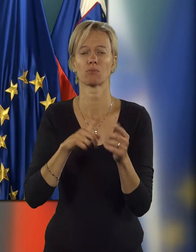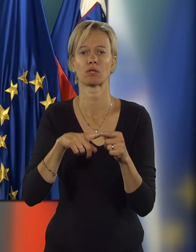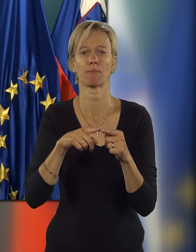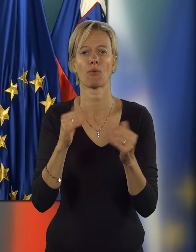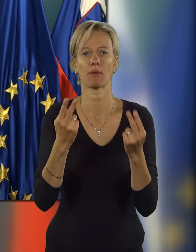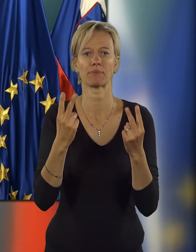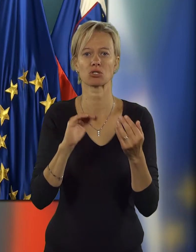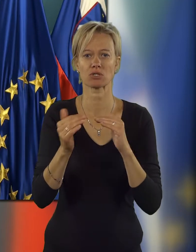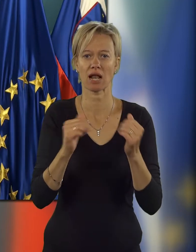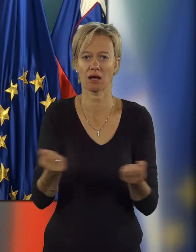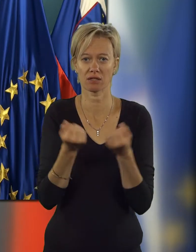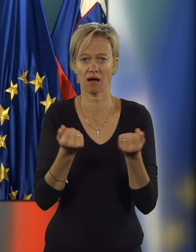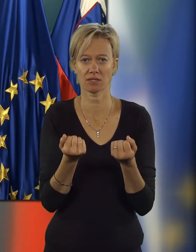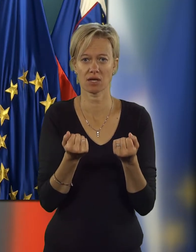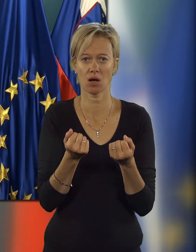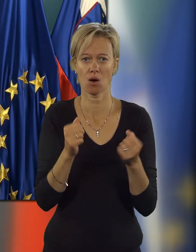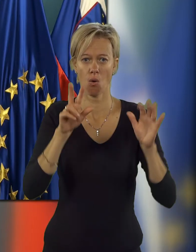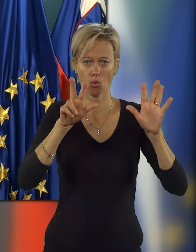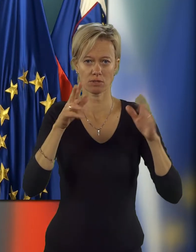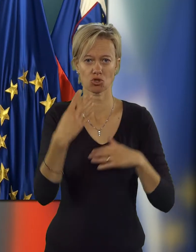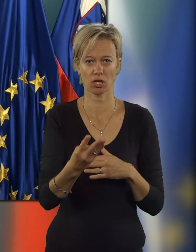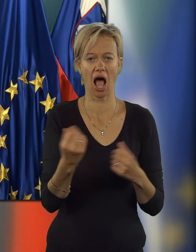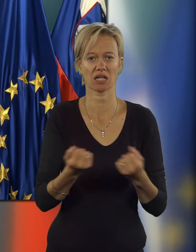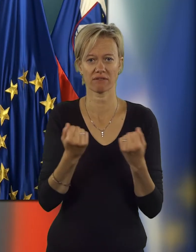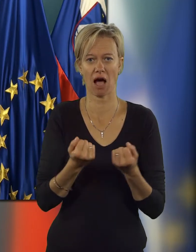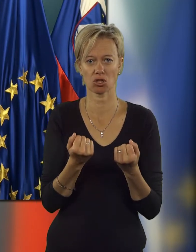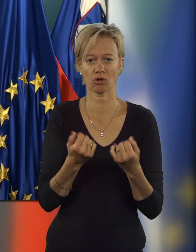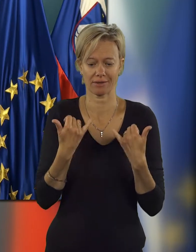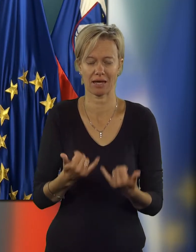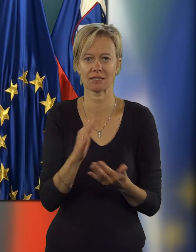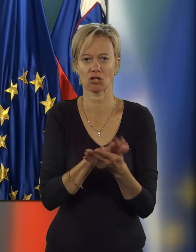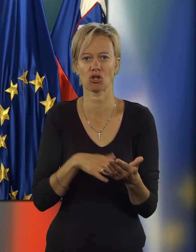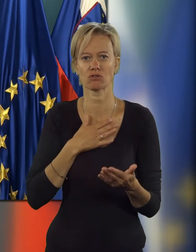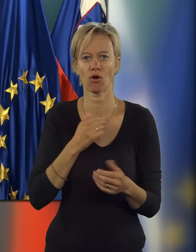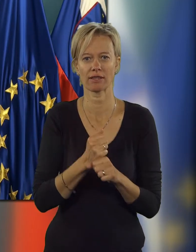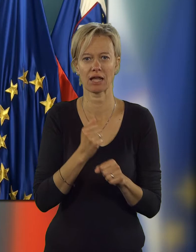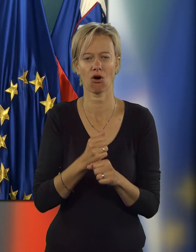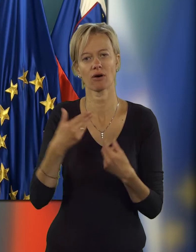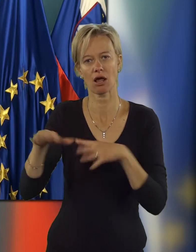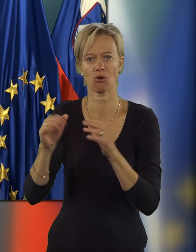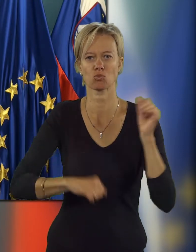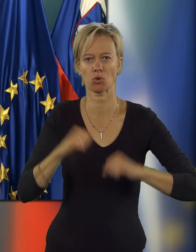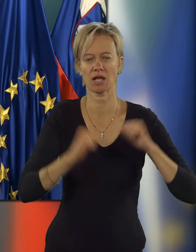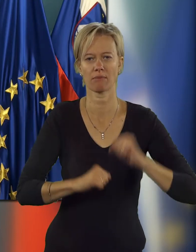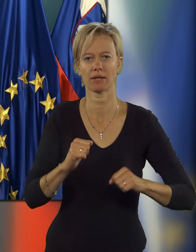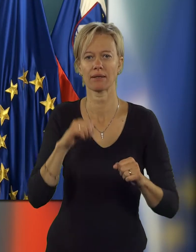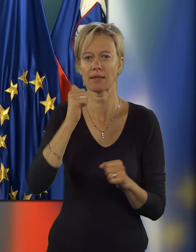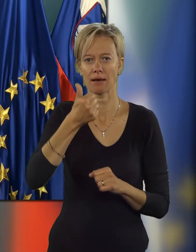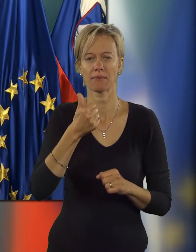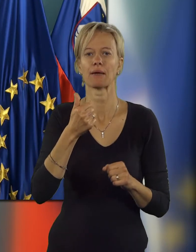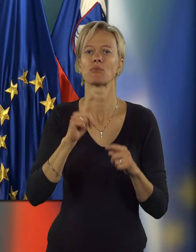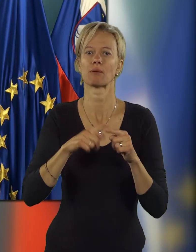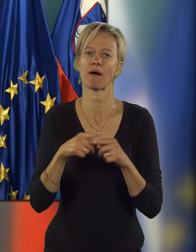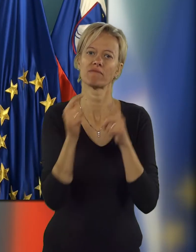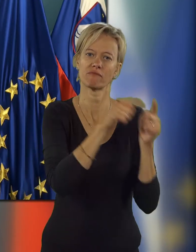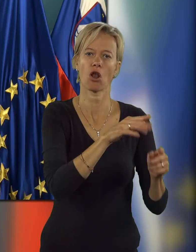pomembna socialna aktivacija, vseeno 48 aktivatorjev, mislim, da danes začnejo svoje delo, grejo na vzposabljanje, najprej potem